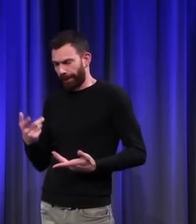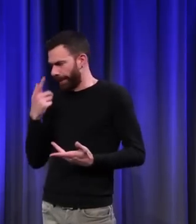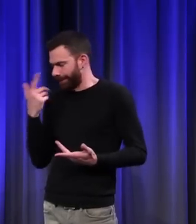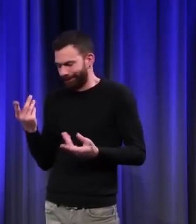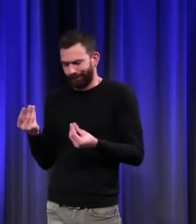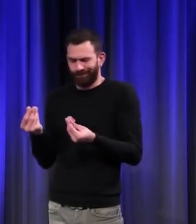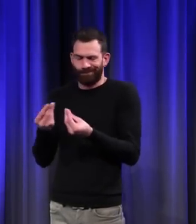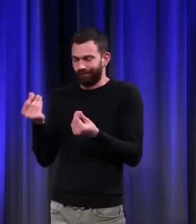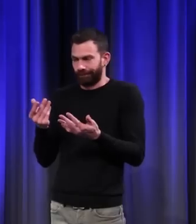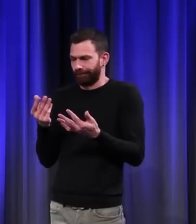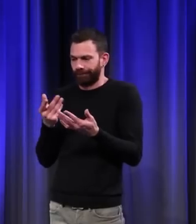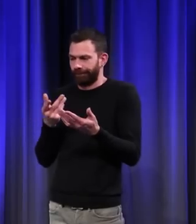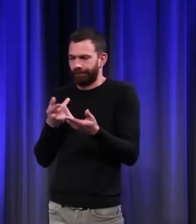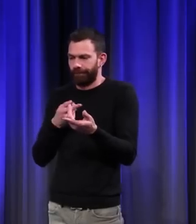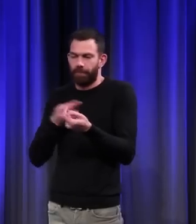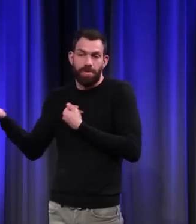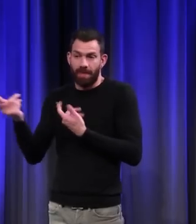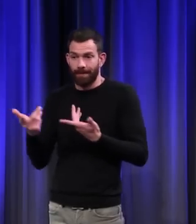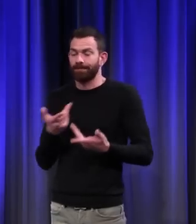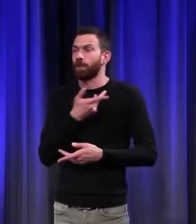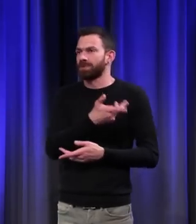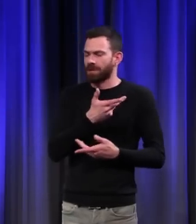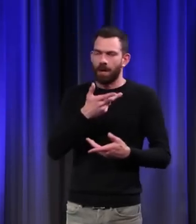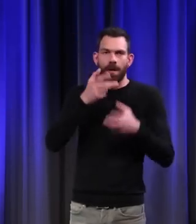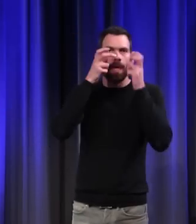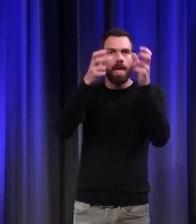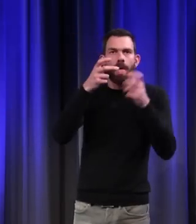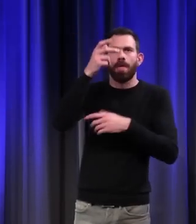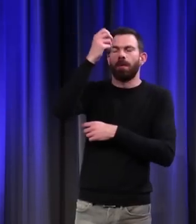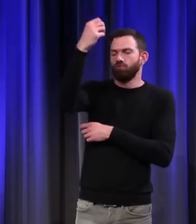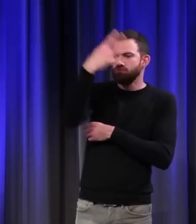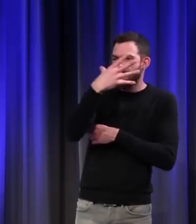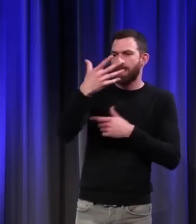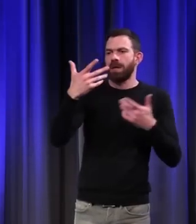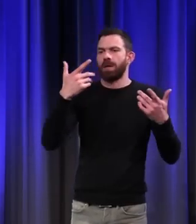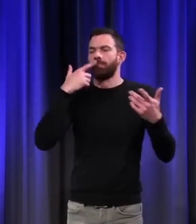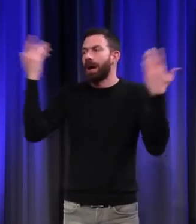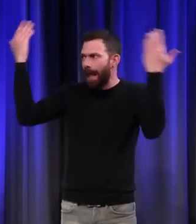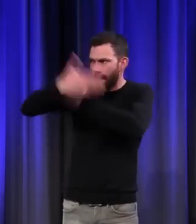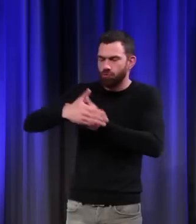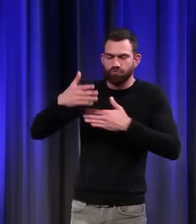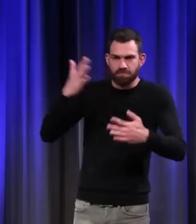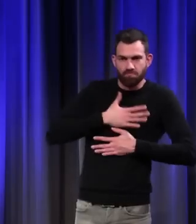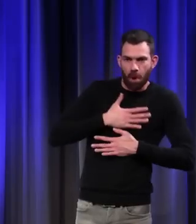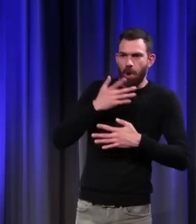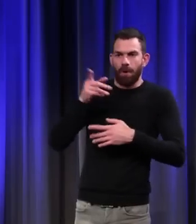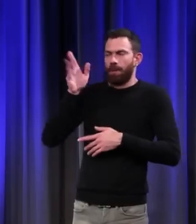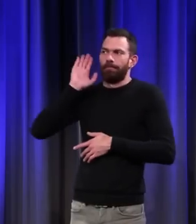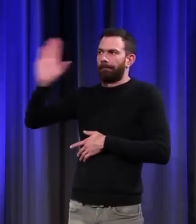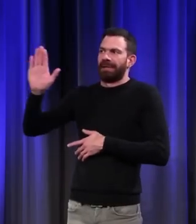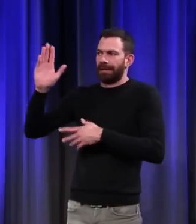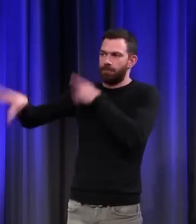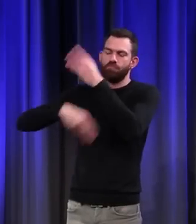admiration pour la lumière, peur de la nuit, des ténèbres. C'est naturellement le monde du diable et des créatures du diable.